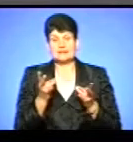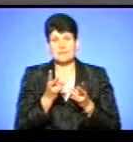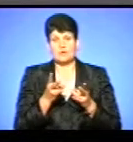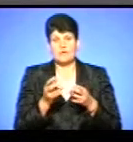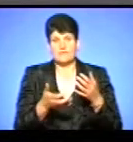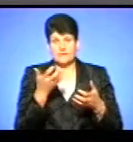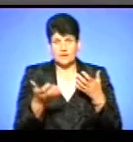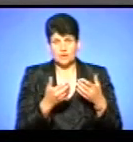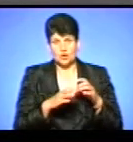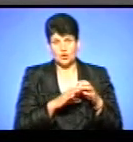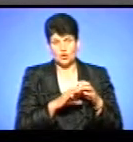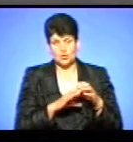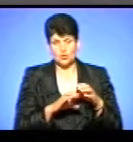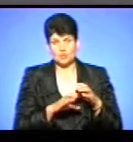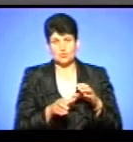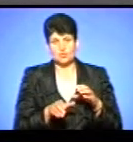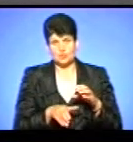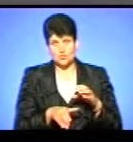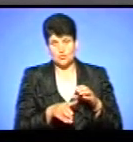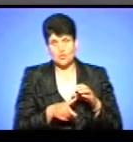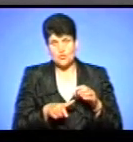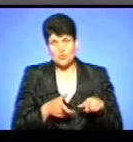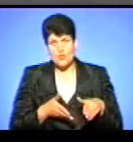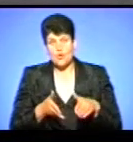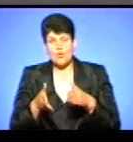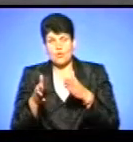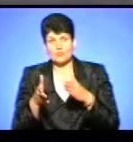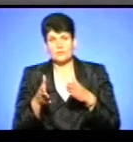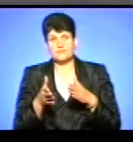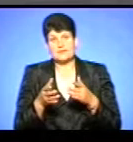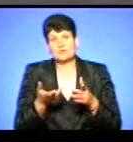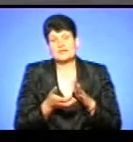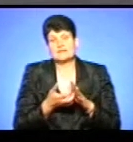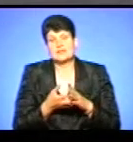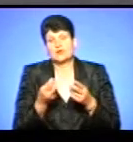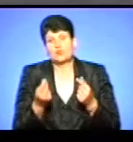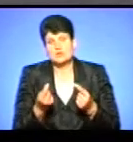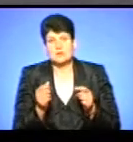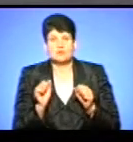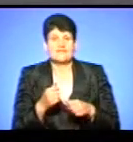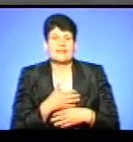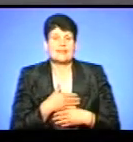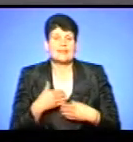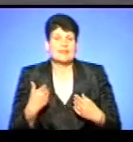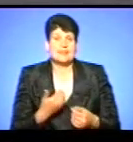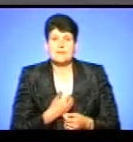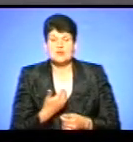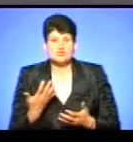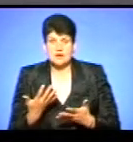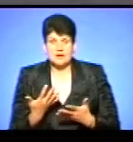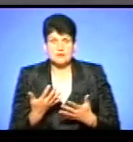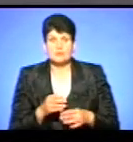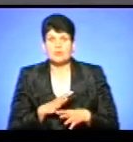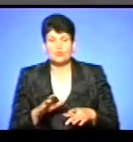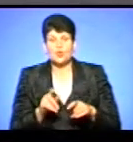і підключитися до загальної системи каналізації. Ну, напевно, чи через брак коштів, чи через небажання і відсутність контролю зі сторони